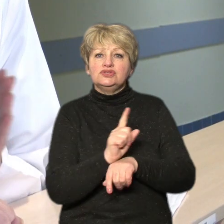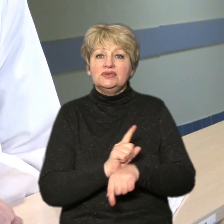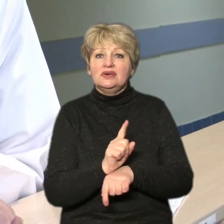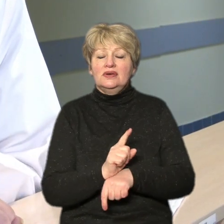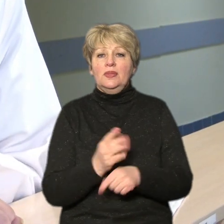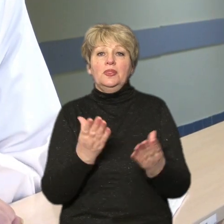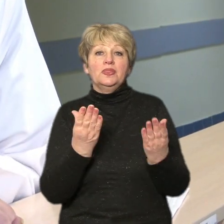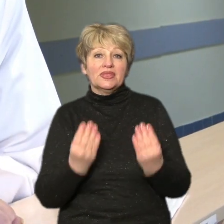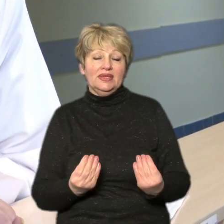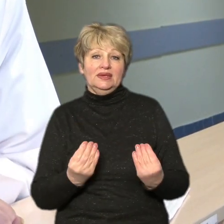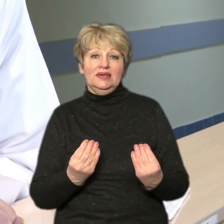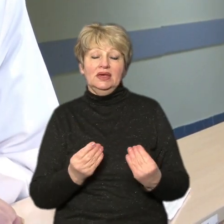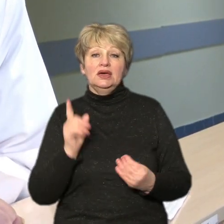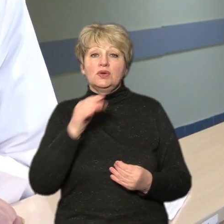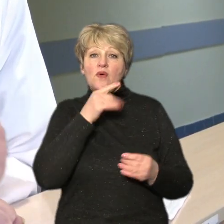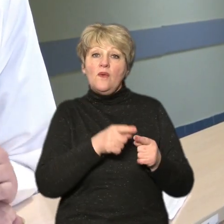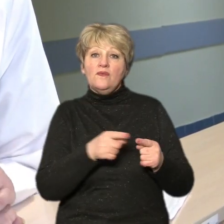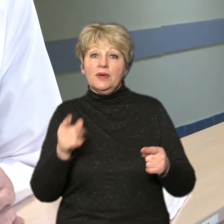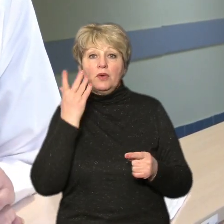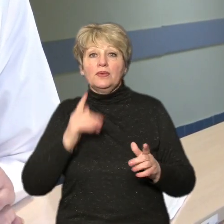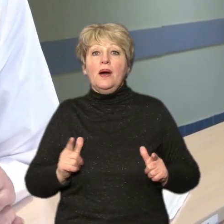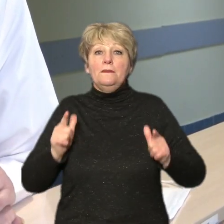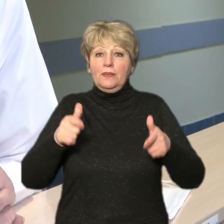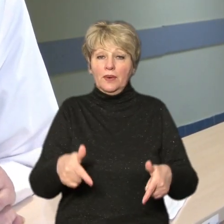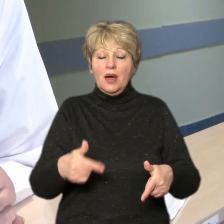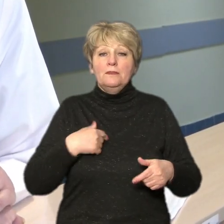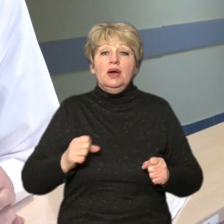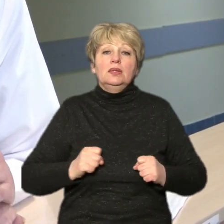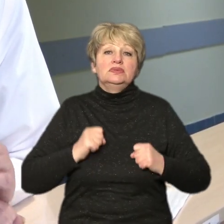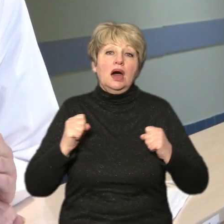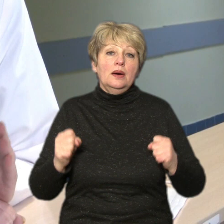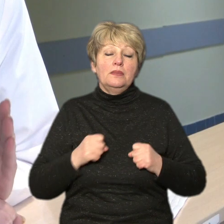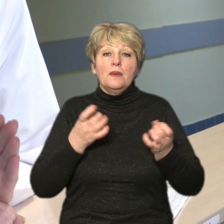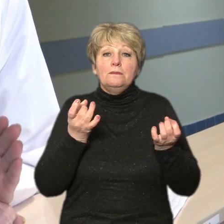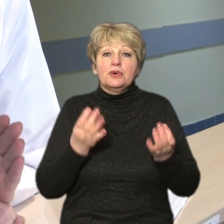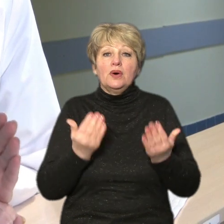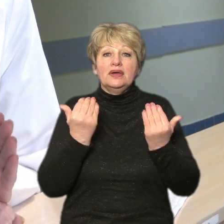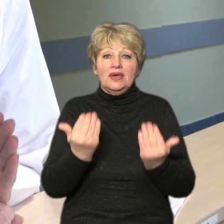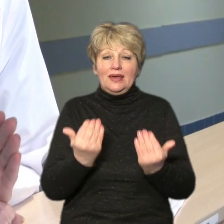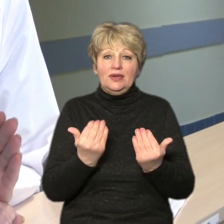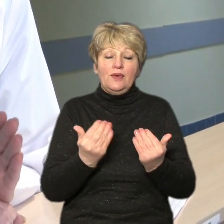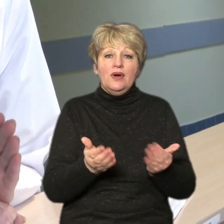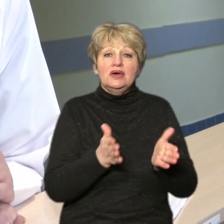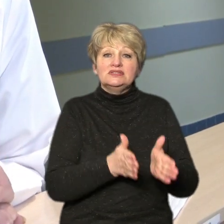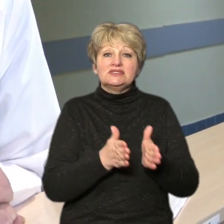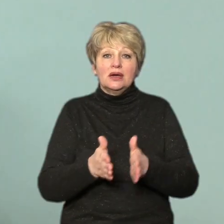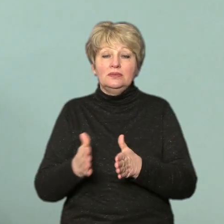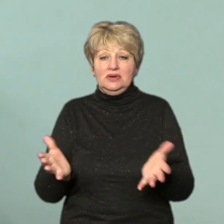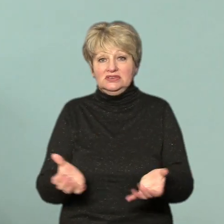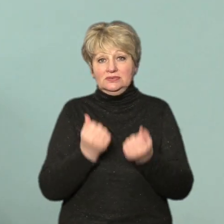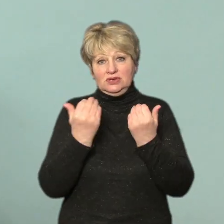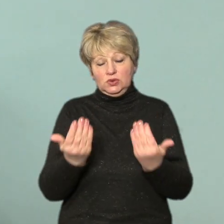від того часу, коли поступає дитина, ми намагаємося просто її стабілізувати, врятувати її життя.